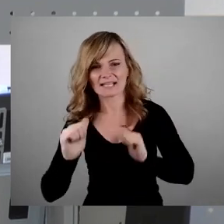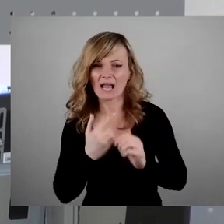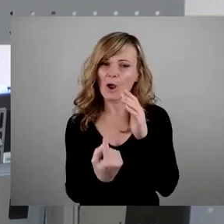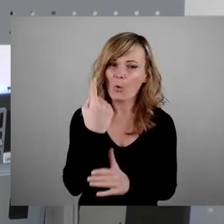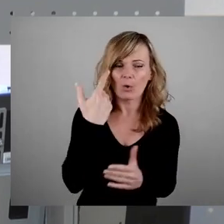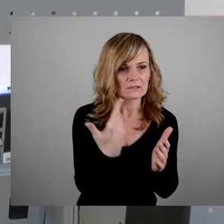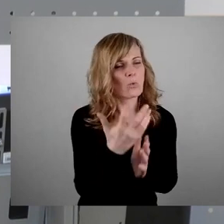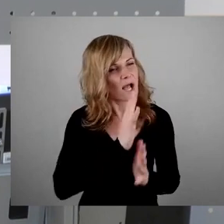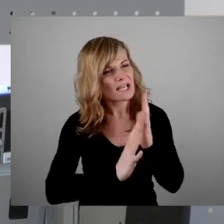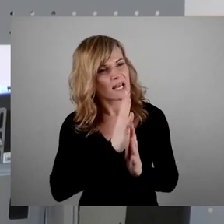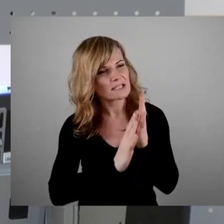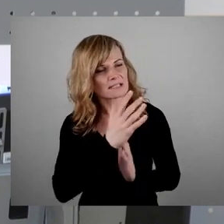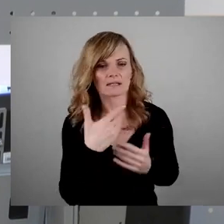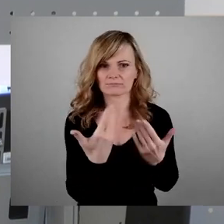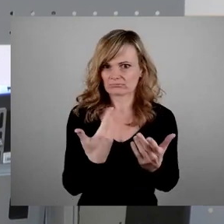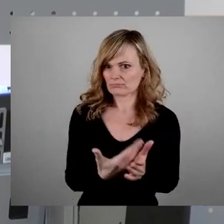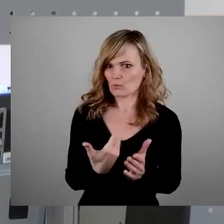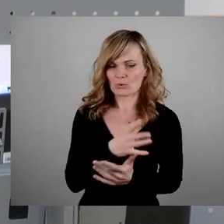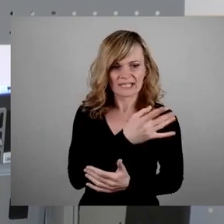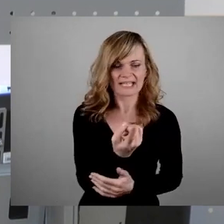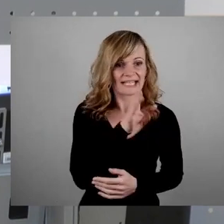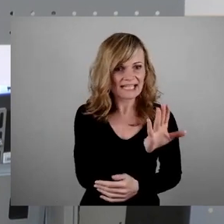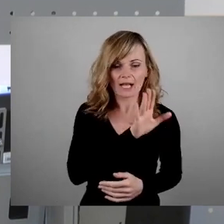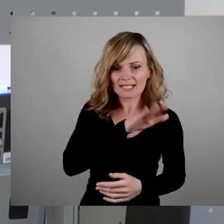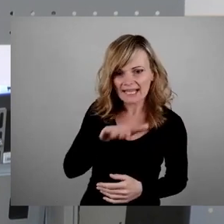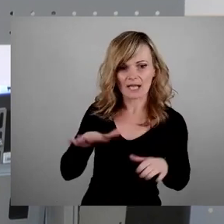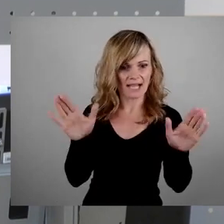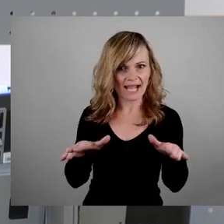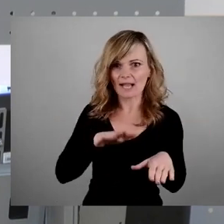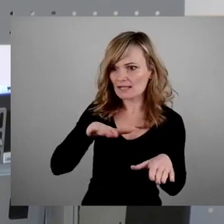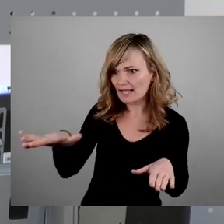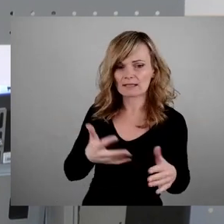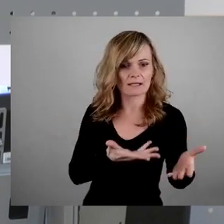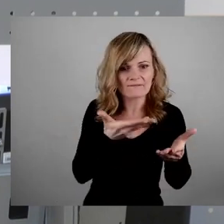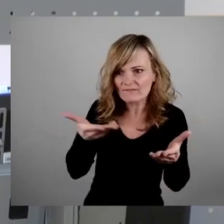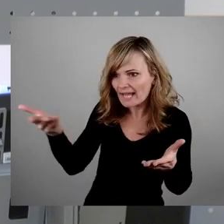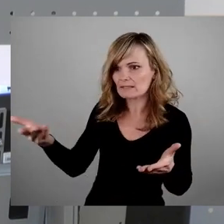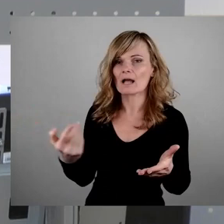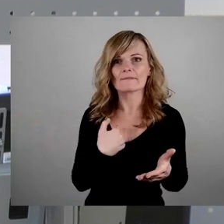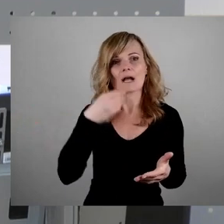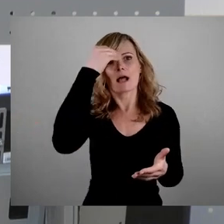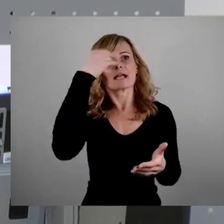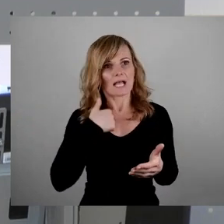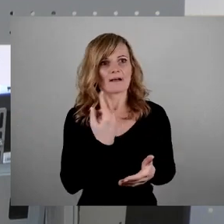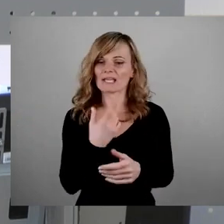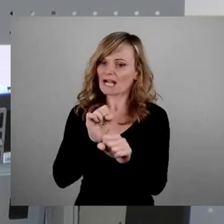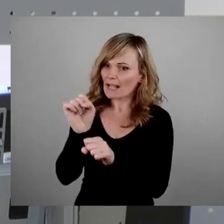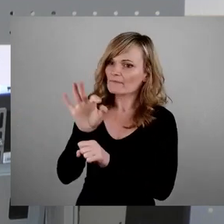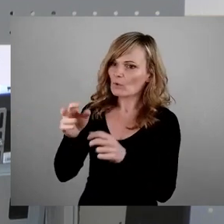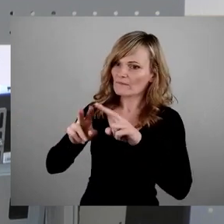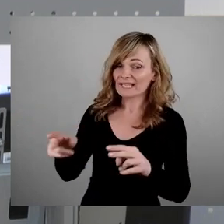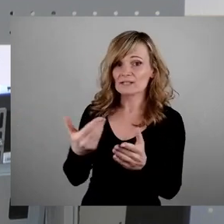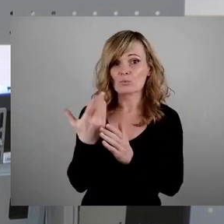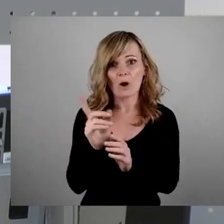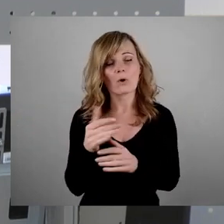hat das sozusagen ihren Kindern und ihren Enkelkindern sozusagen weitergegeben, dass wir dafür kämpfen sollten, und das ist auch in dem kommunistischen